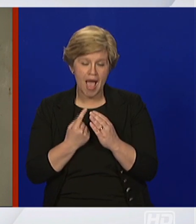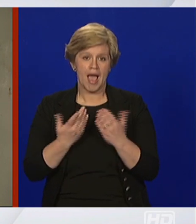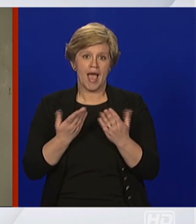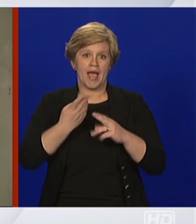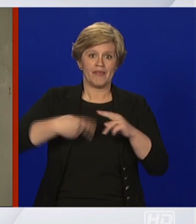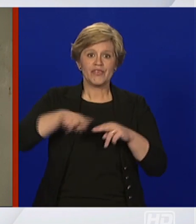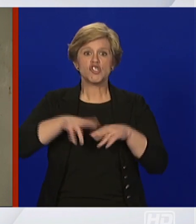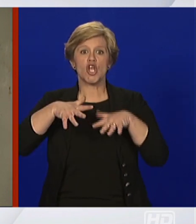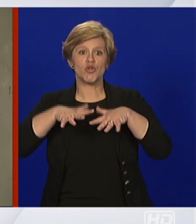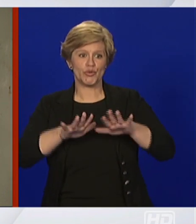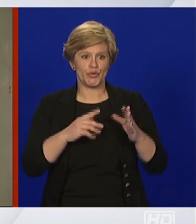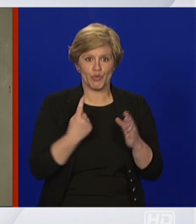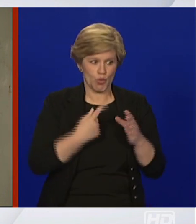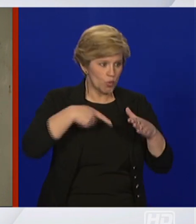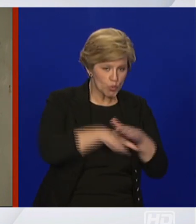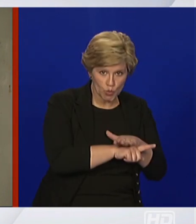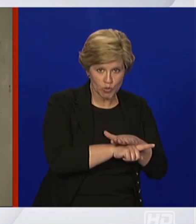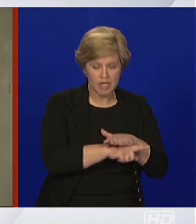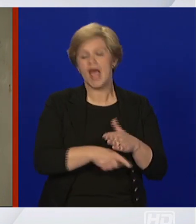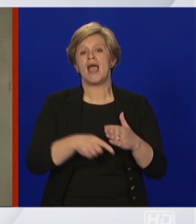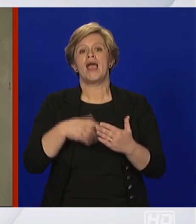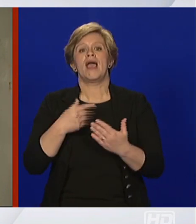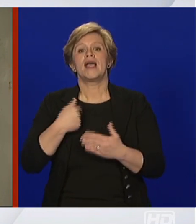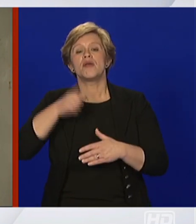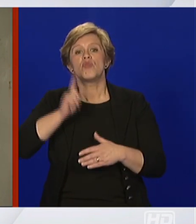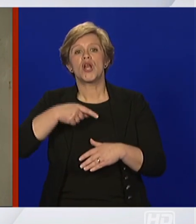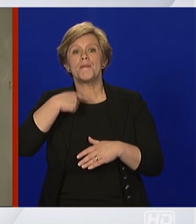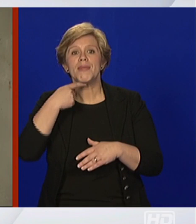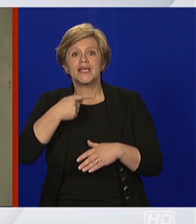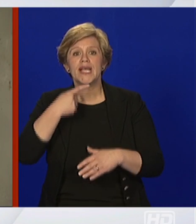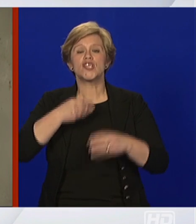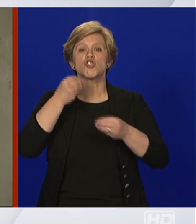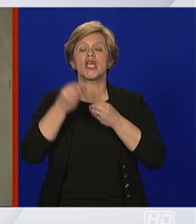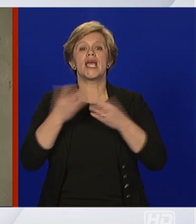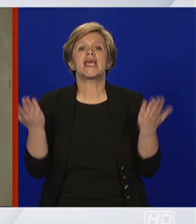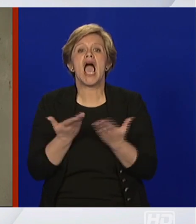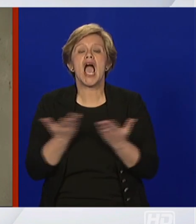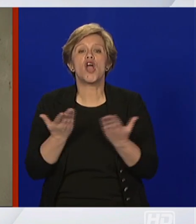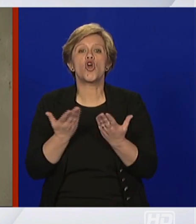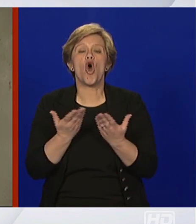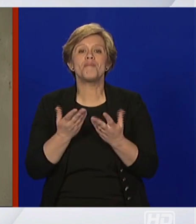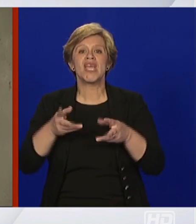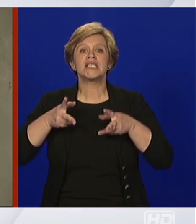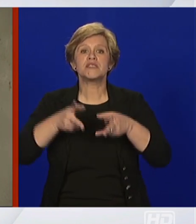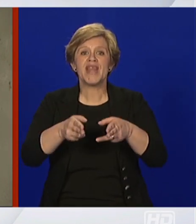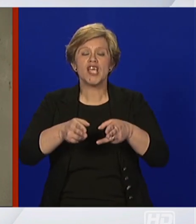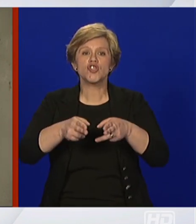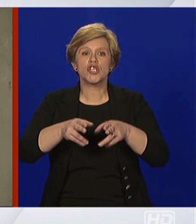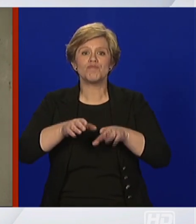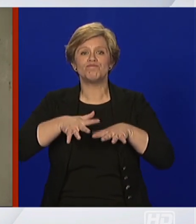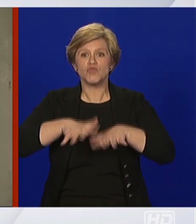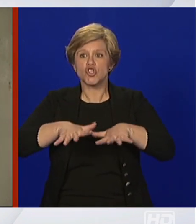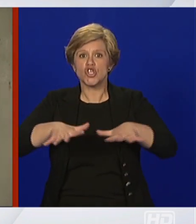nekoliko stvari koje se tiče držanje, odnosno sprečavanja, širenja koronavirusa u zatvorenim prostorima.